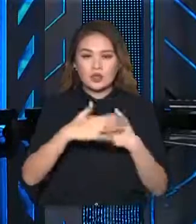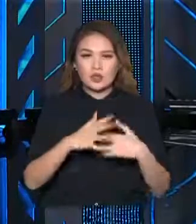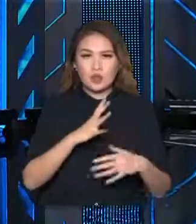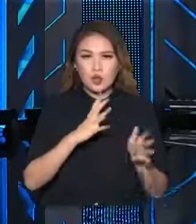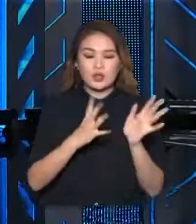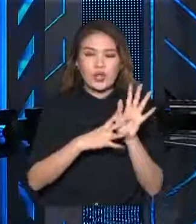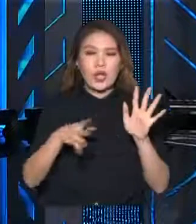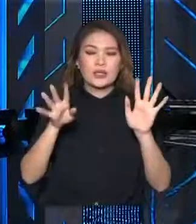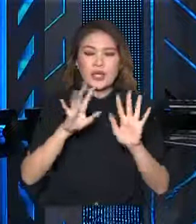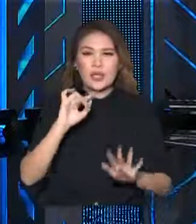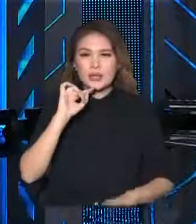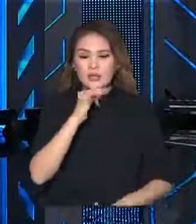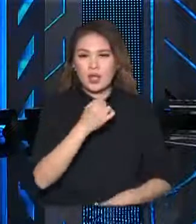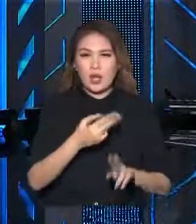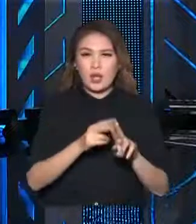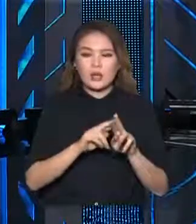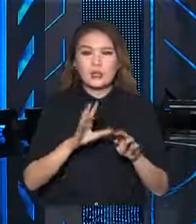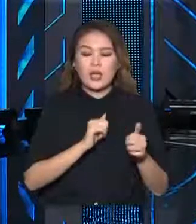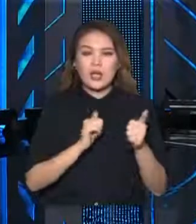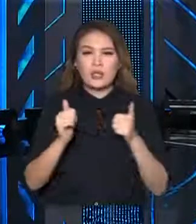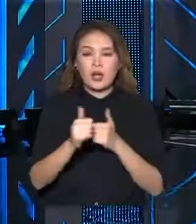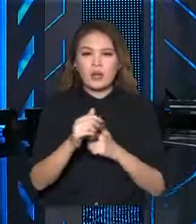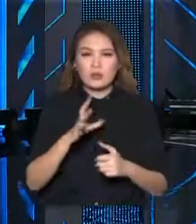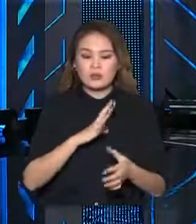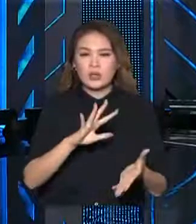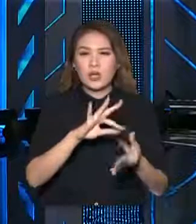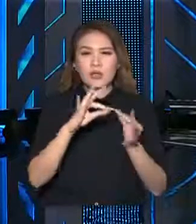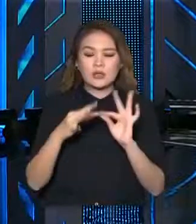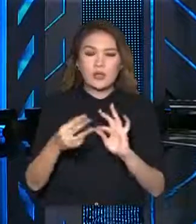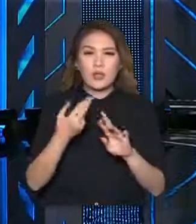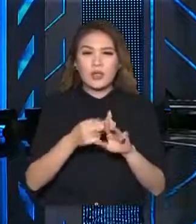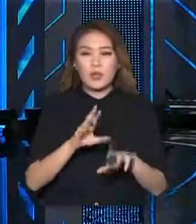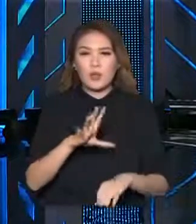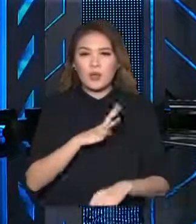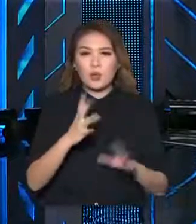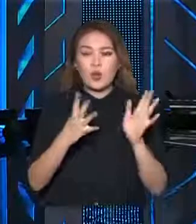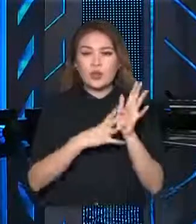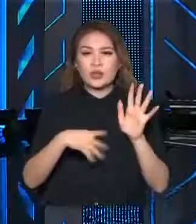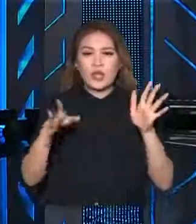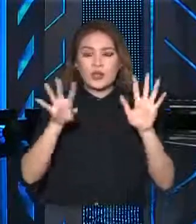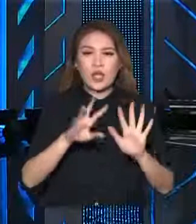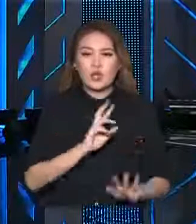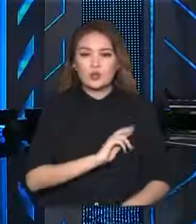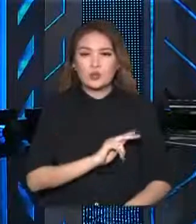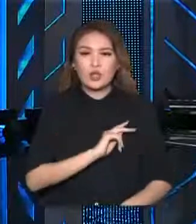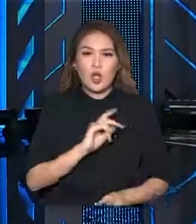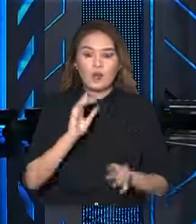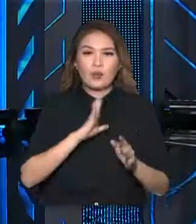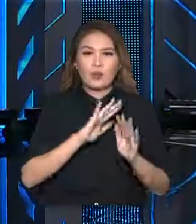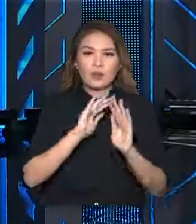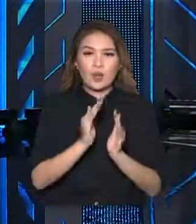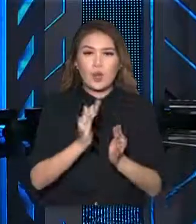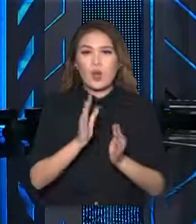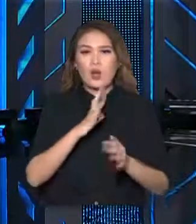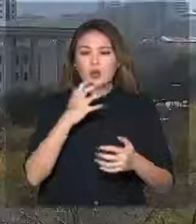айдағы әліметтік экономикалық дамуының алдала қортындысы туралы есеп берілді. Бейлғы тоғыз айда жұмыс тейтін шағын және орта бизнес